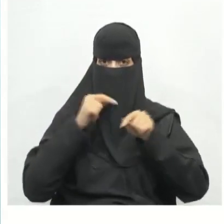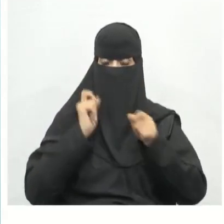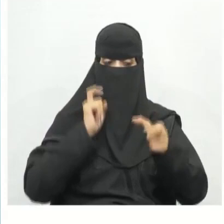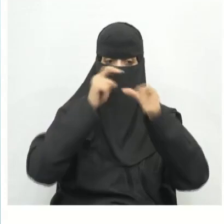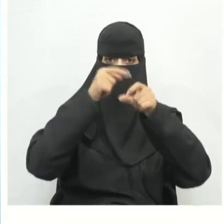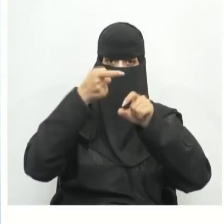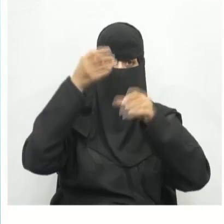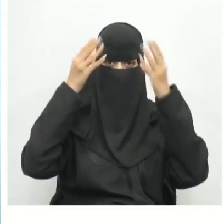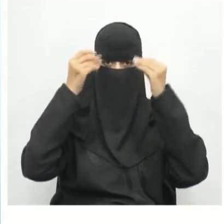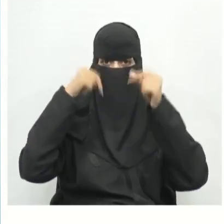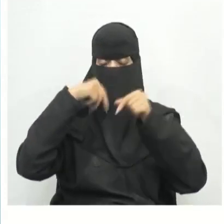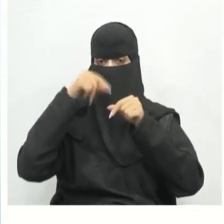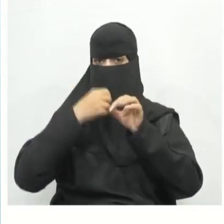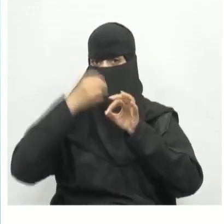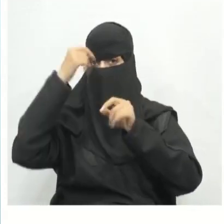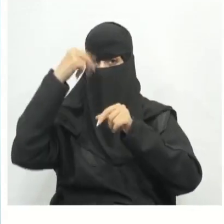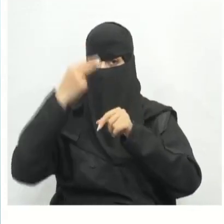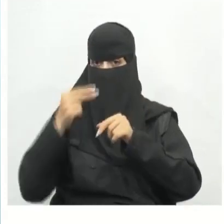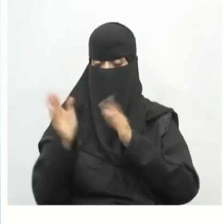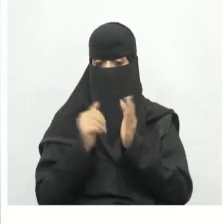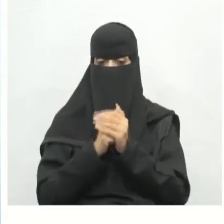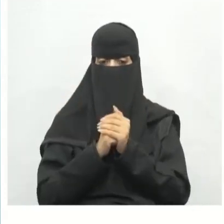معلومات ومعصفات التصميم